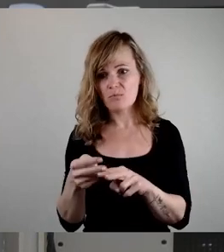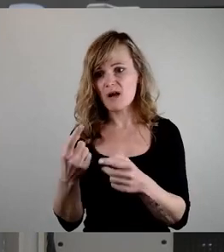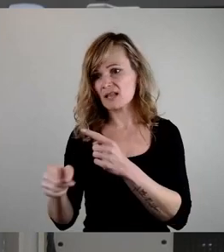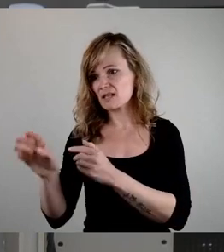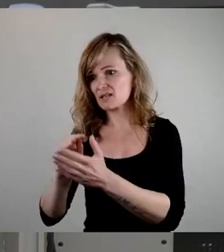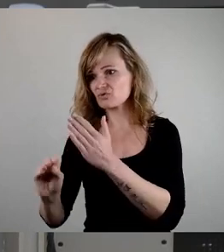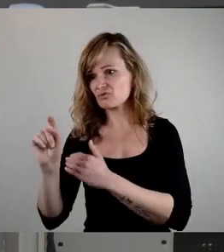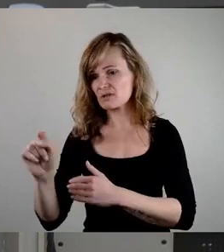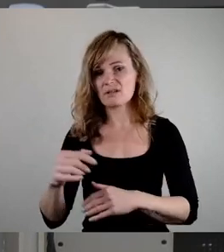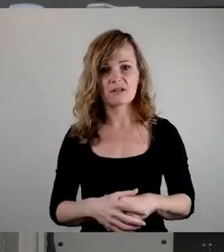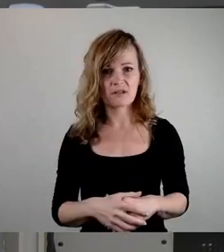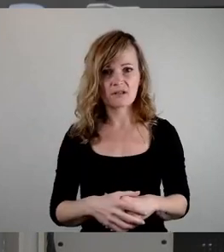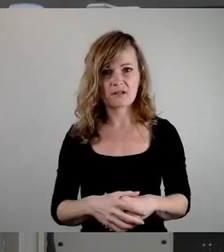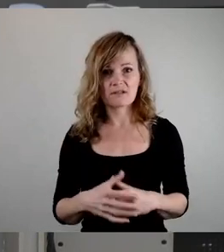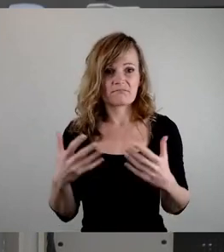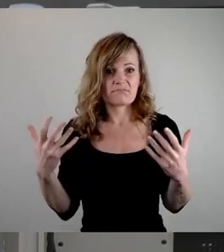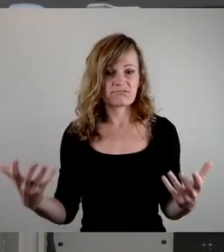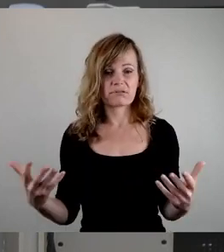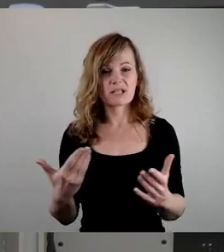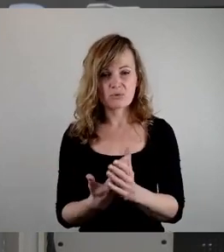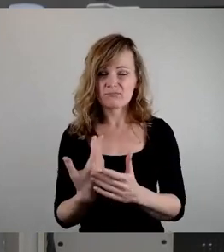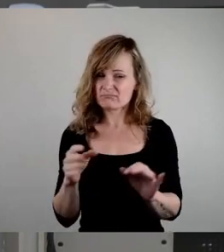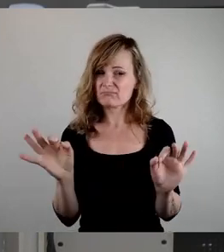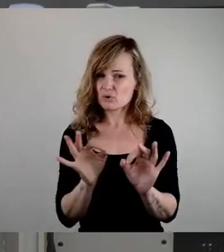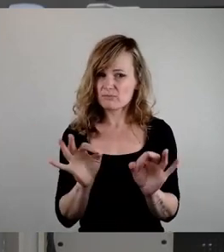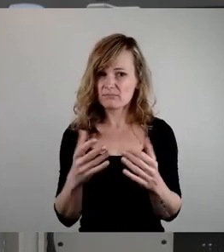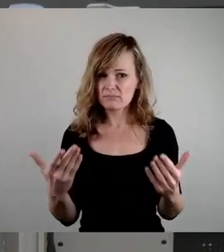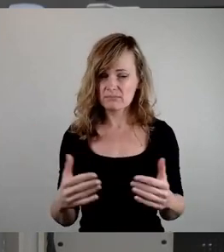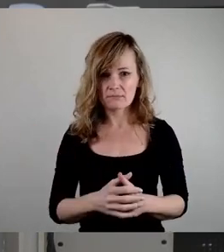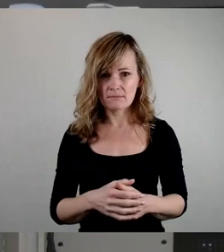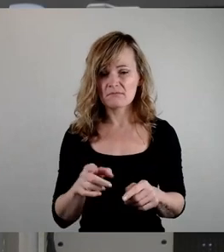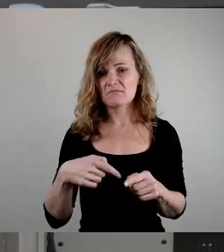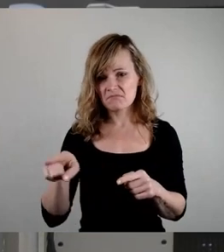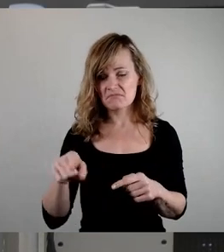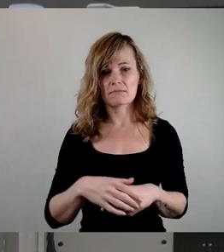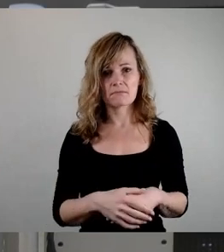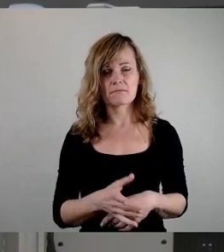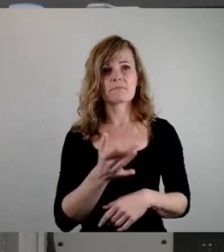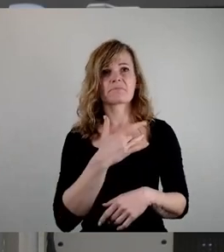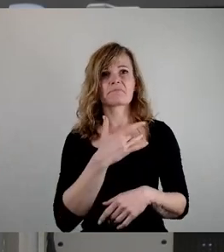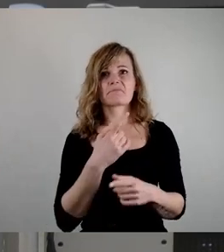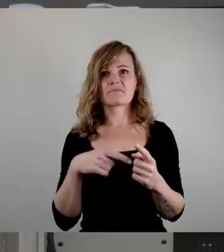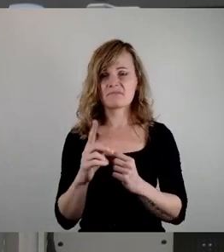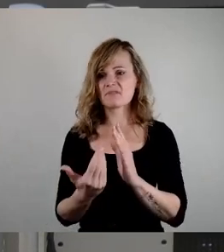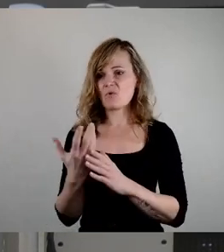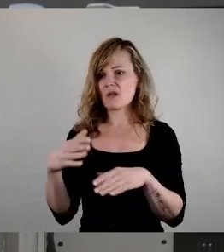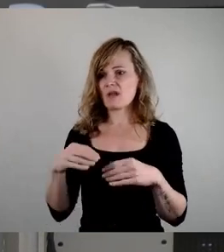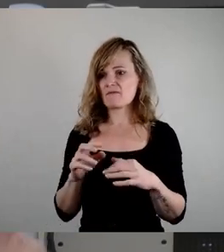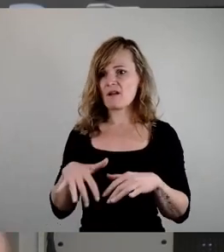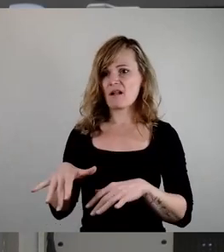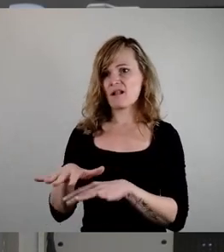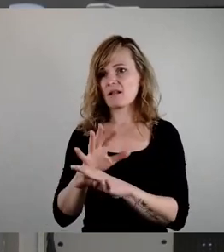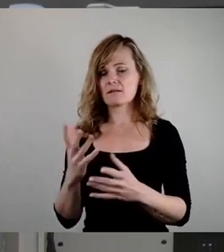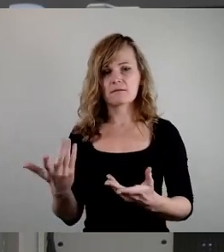Kind irgendwann gesagt wird, am Gymnasium reicht es jetzt hier für dich nicht mehr und jetzt geh bitte und dann fang woanders neu an und komm damit klar, dass du